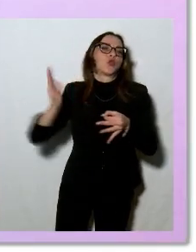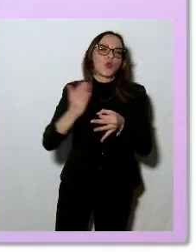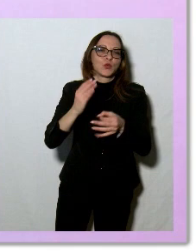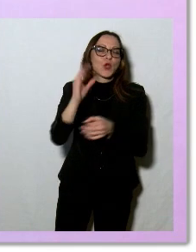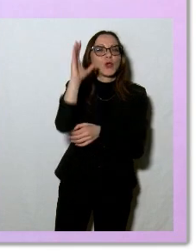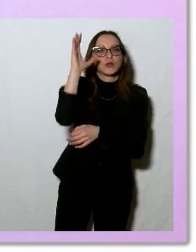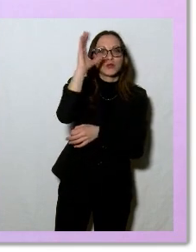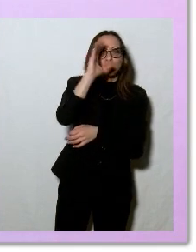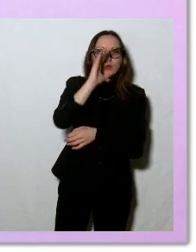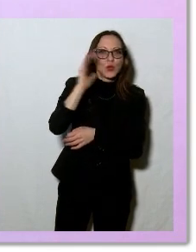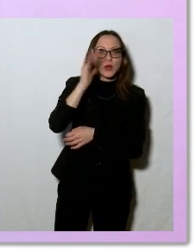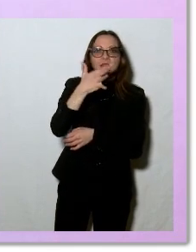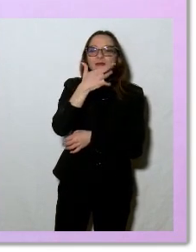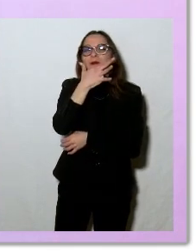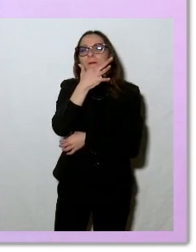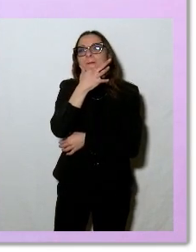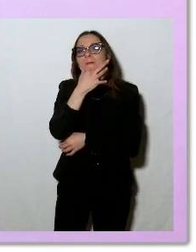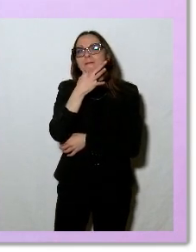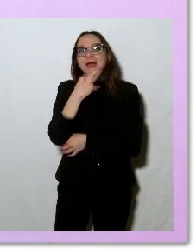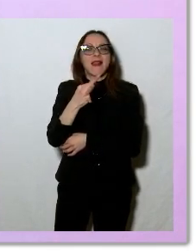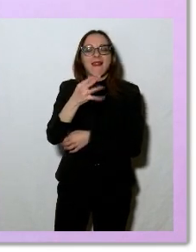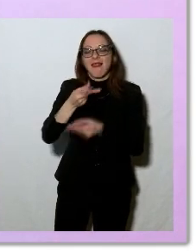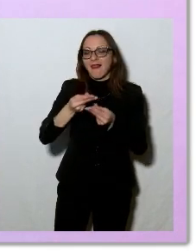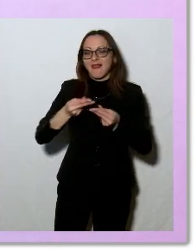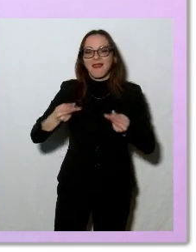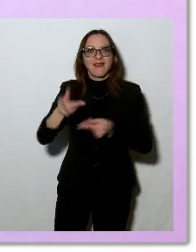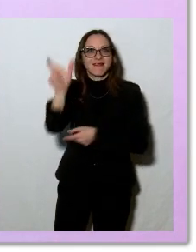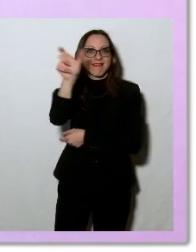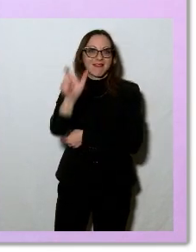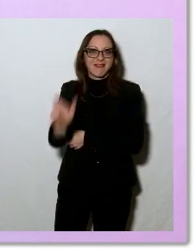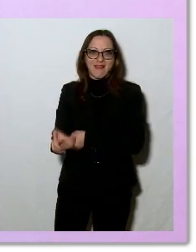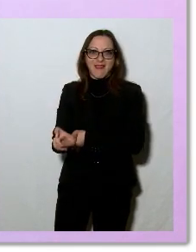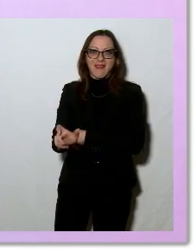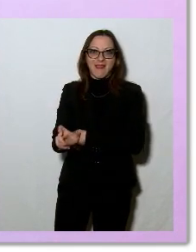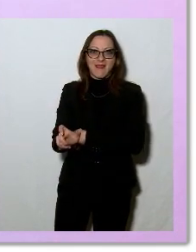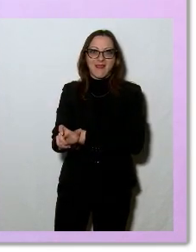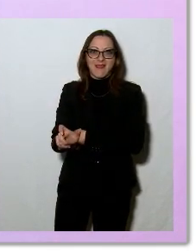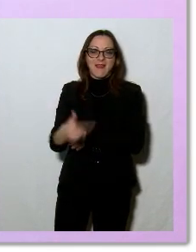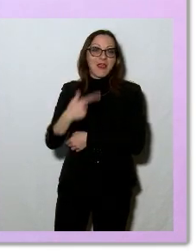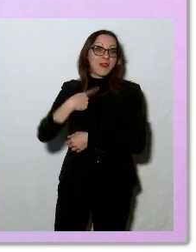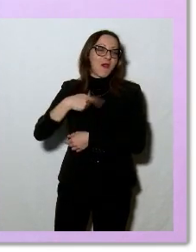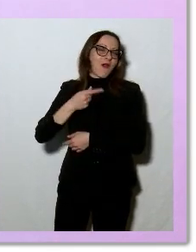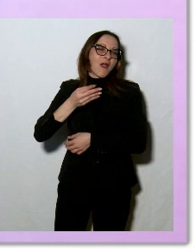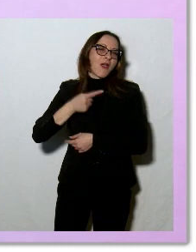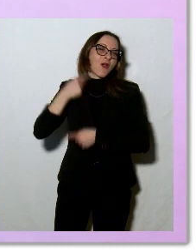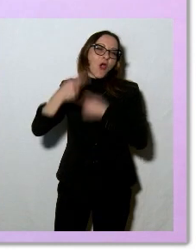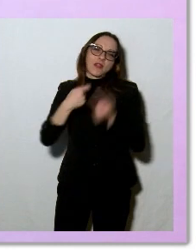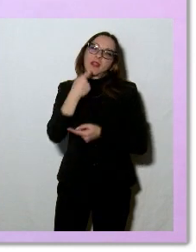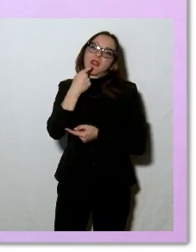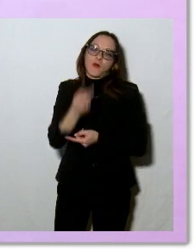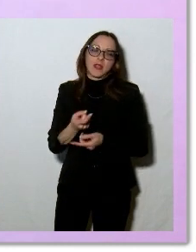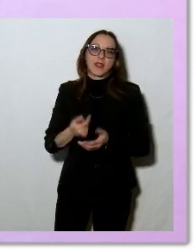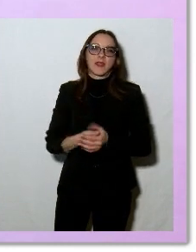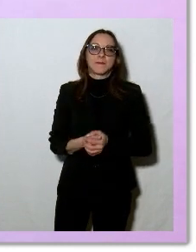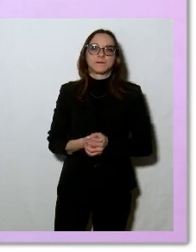alla bellezza della nostra Italia che non finiremo mai di sottolineare.